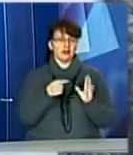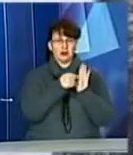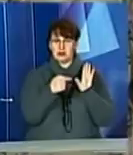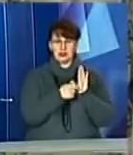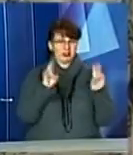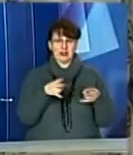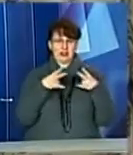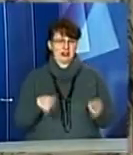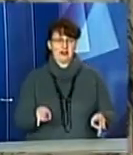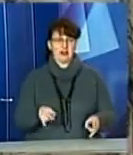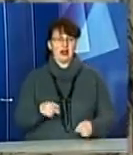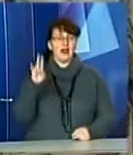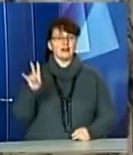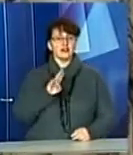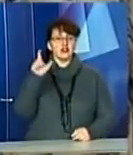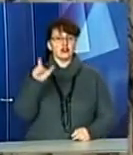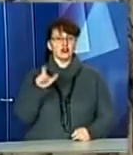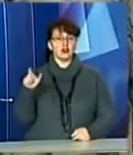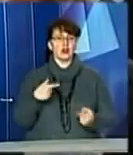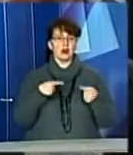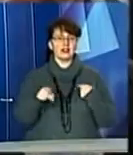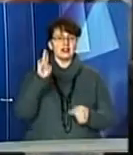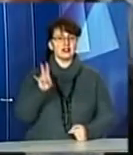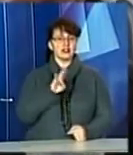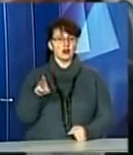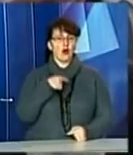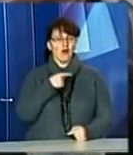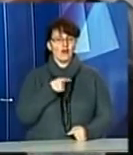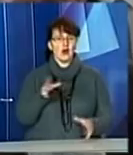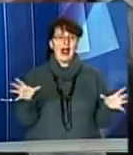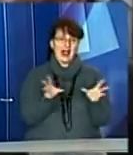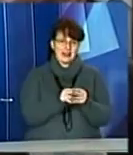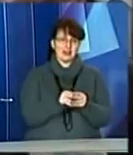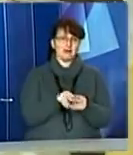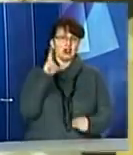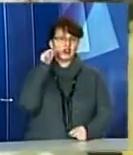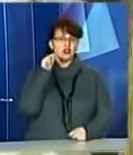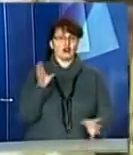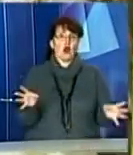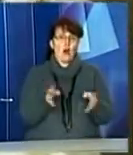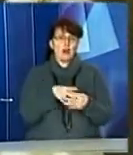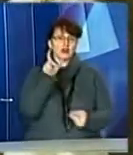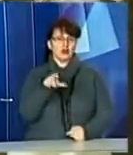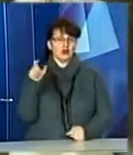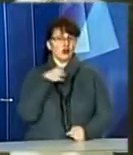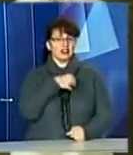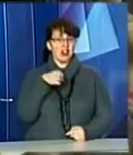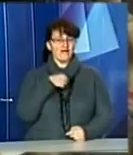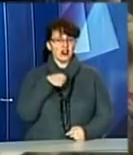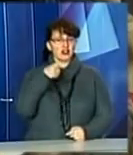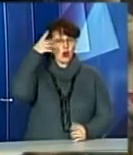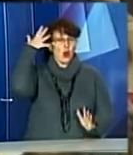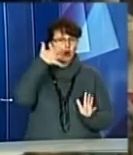конфесії. Священнослужителі різних церков певні, спільна дата святкування об'єднує християн. Проте важливішим є усвідомлення